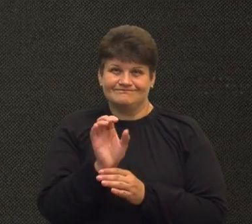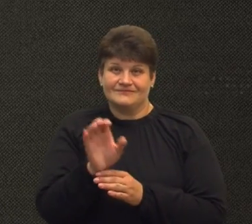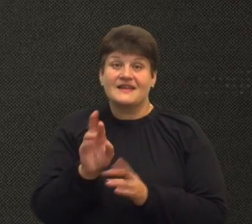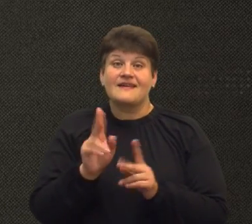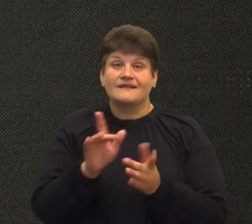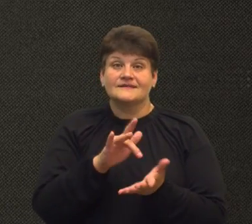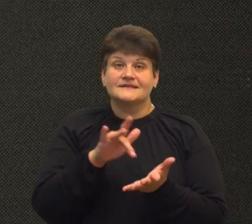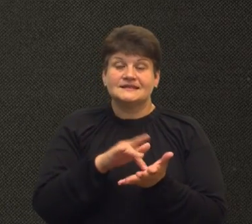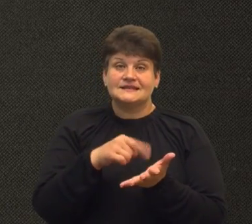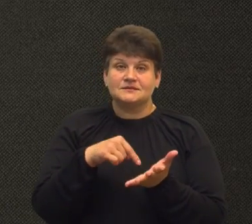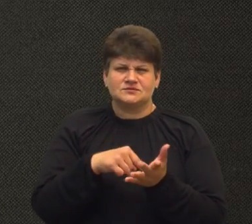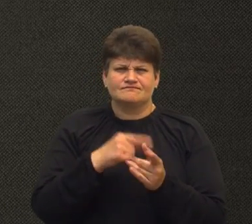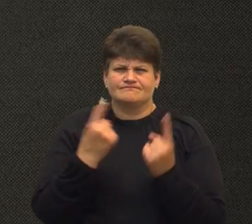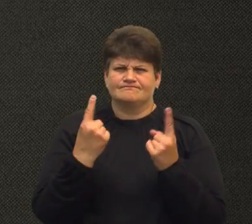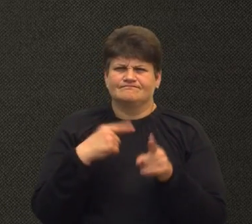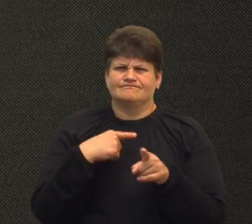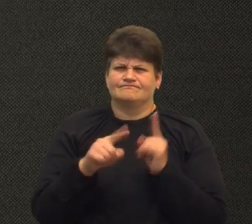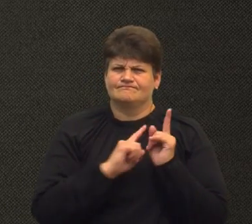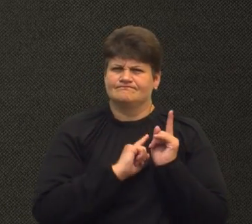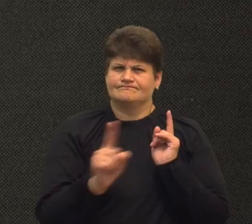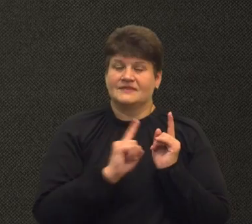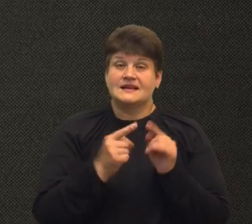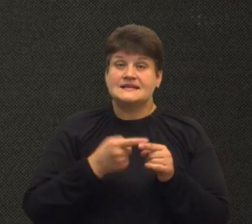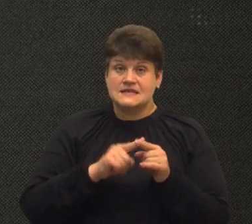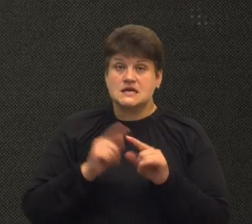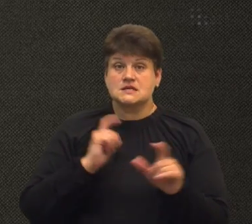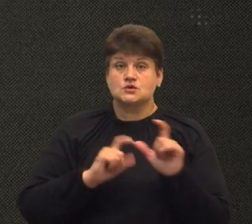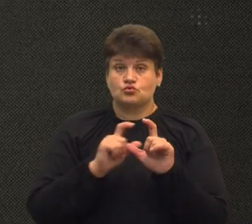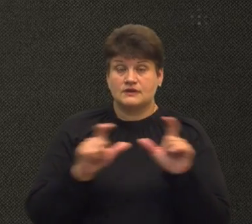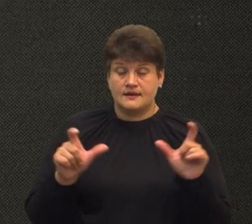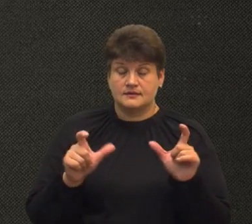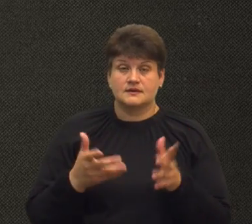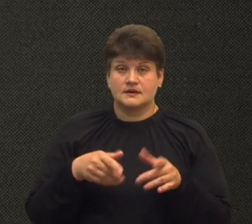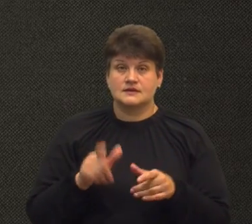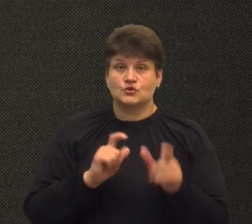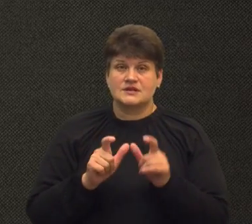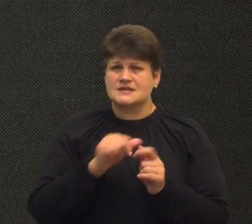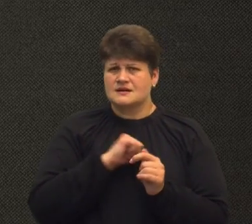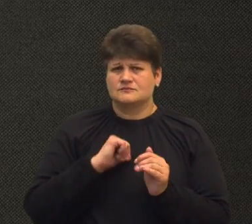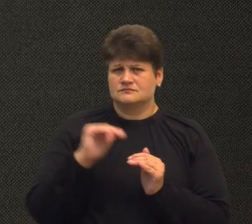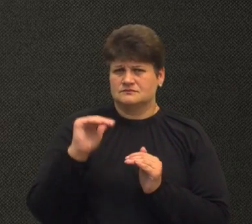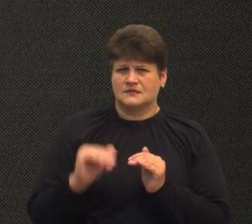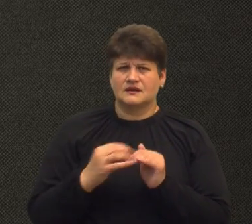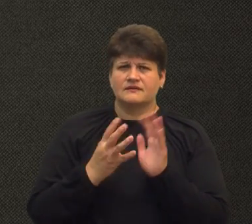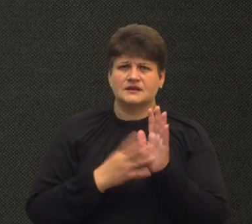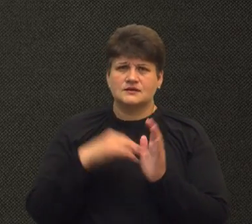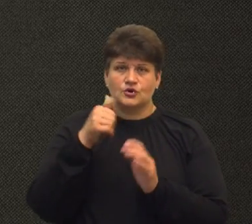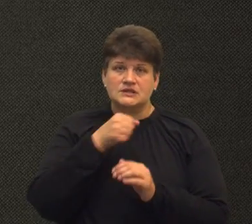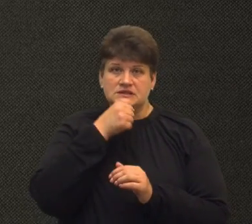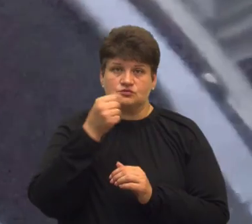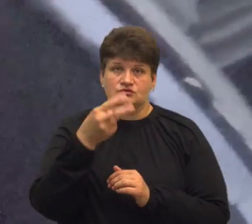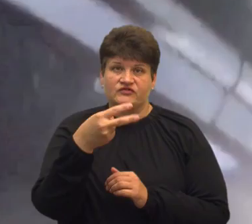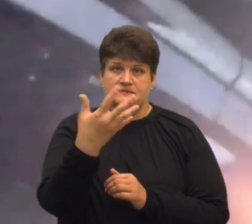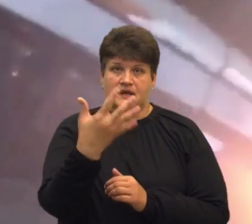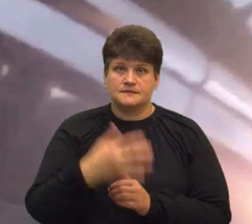центроміста на великій швидкості. Це студенти місцевих вишів. Наймолодшому з них – 19 років, найстаршому – 25, каже Ольга